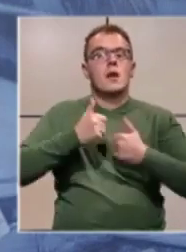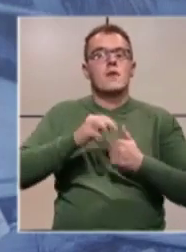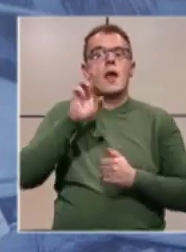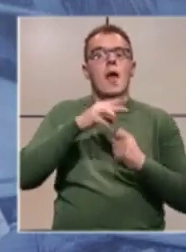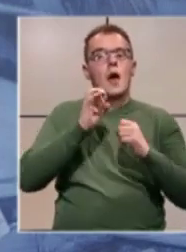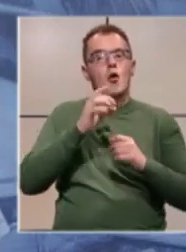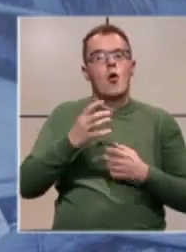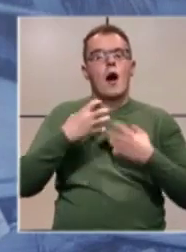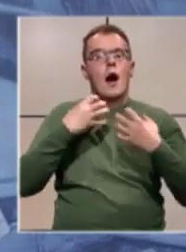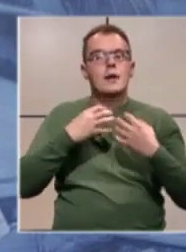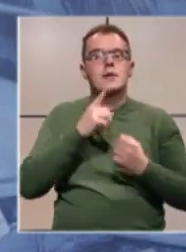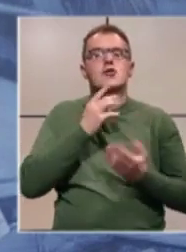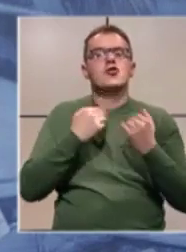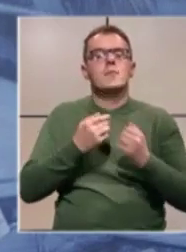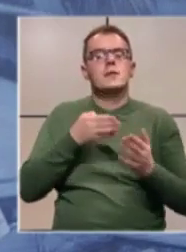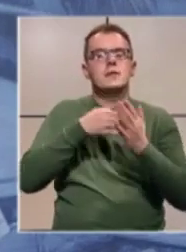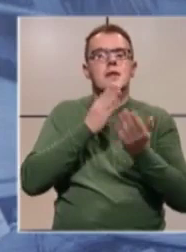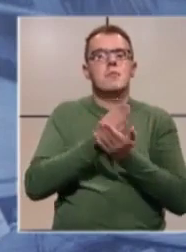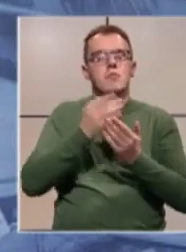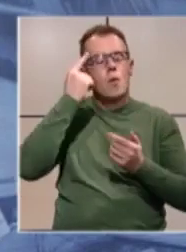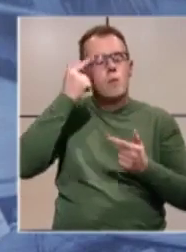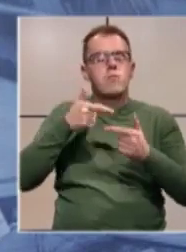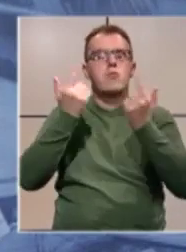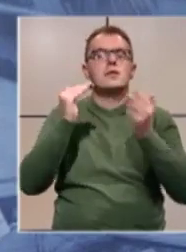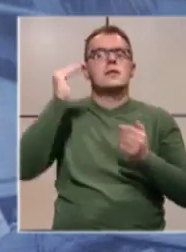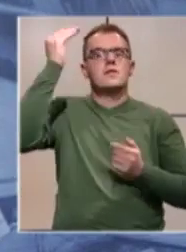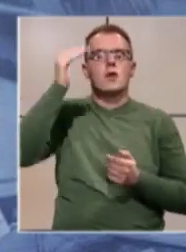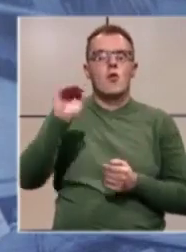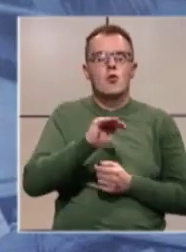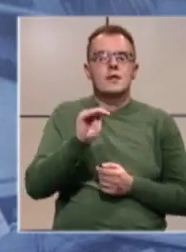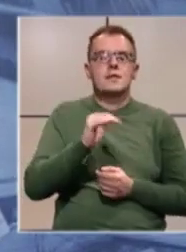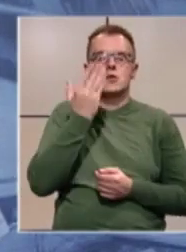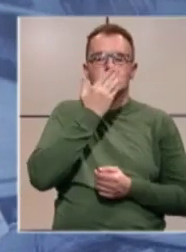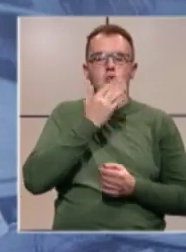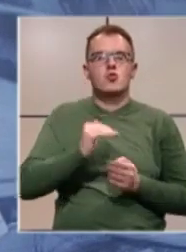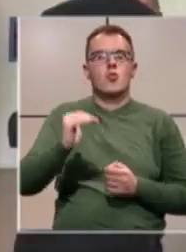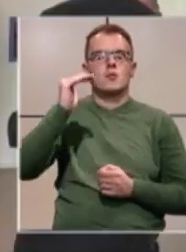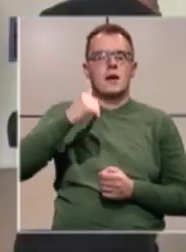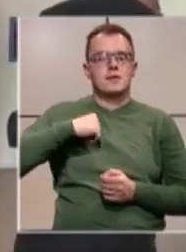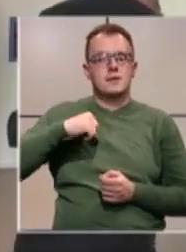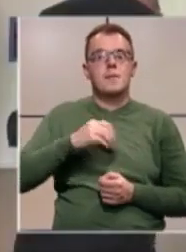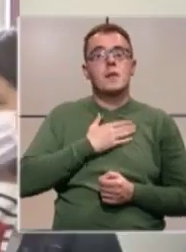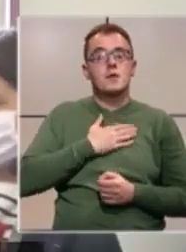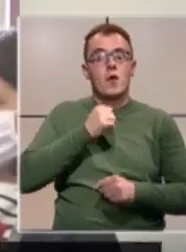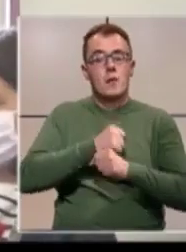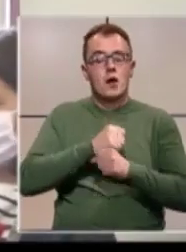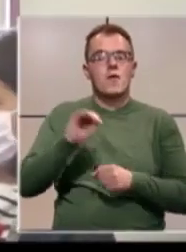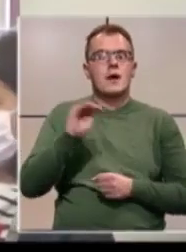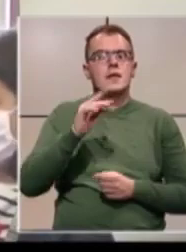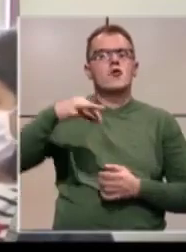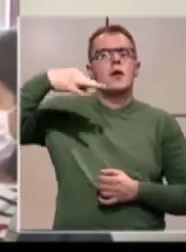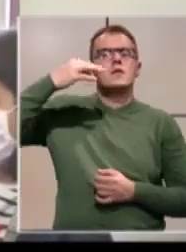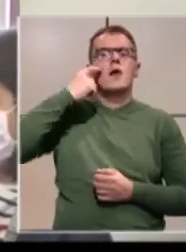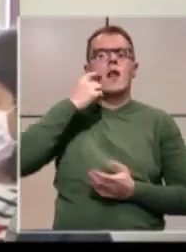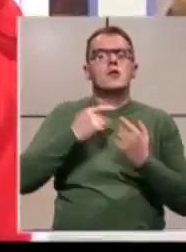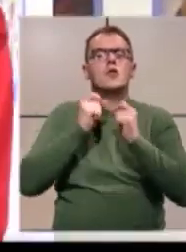EcoArt, čiji je cilj bilo podizanje ekološke svijesti kod djece školskog uzrasta. Svojim radovima djece su na jedinstven